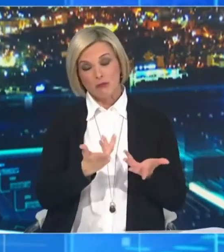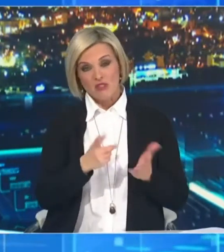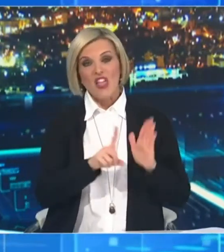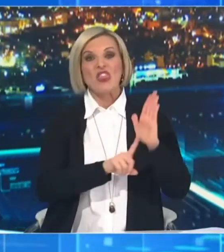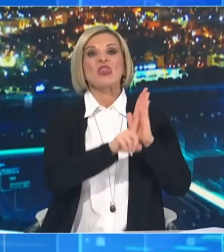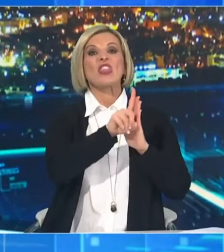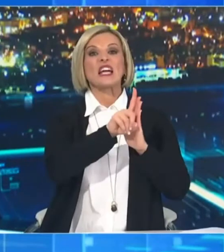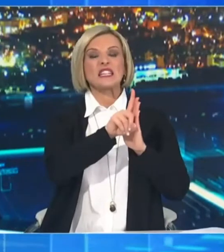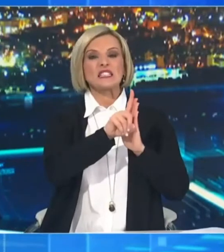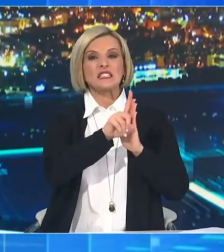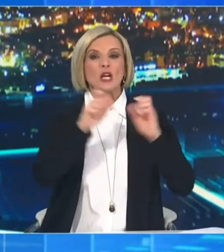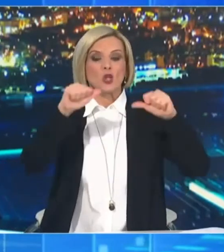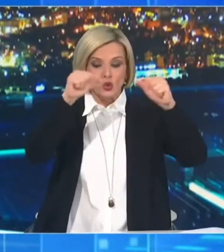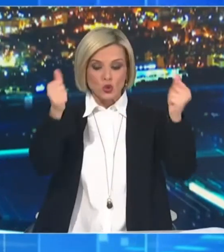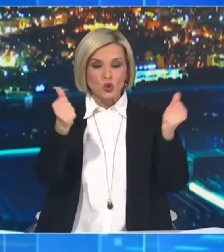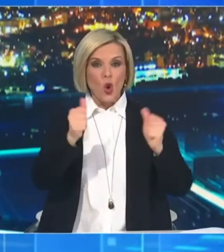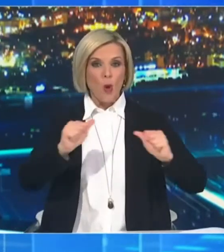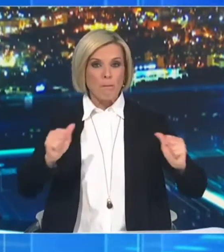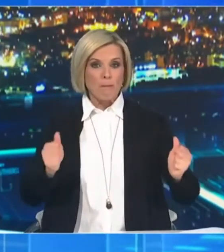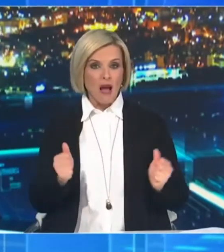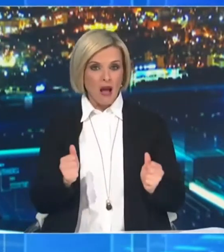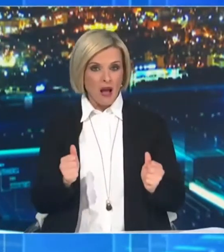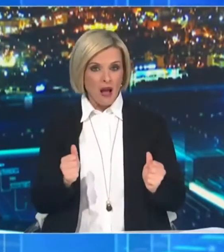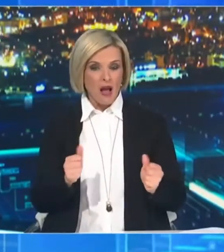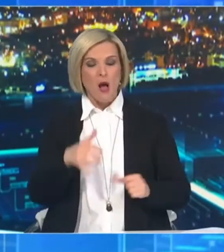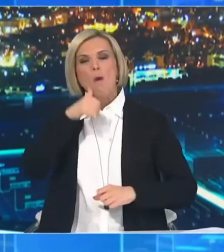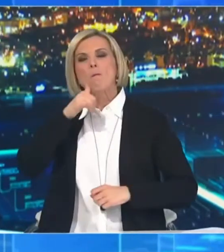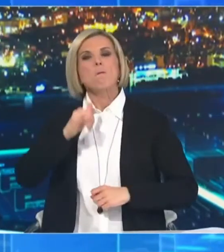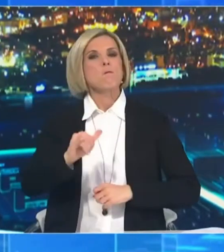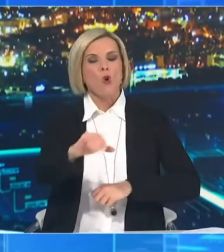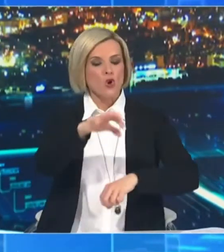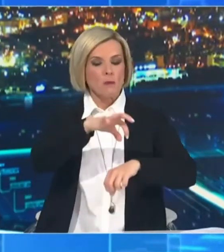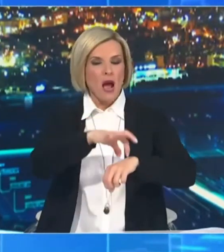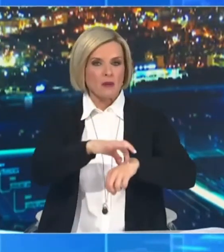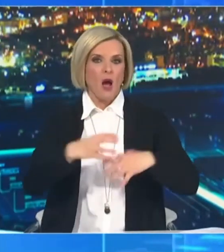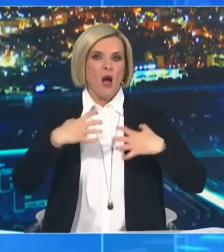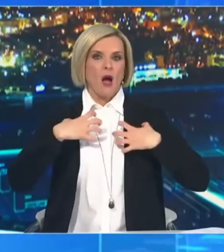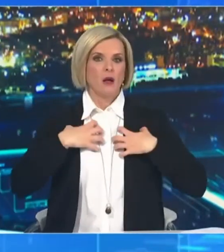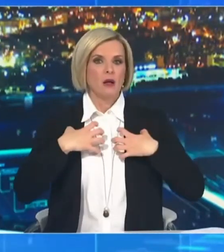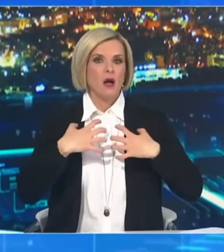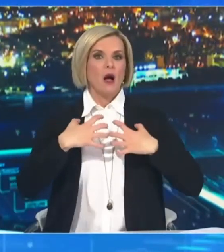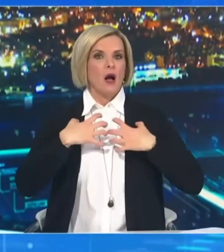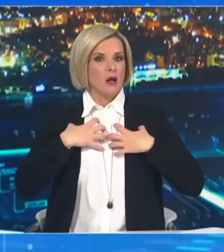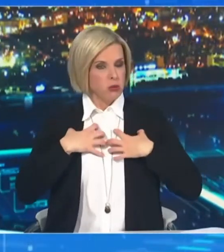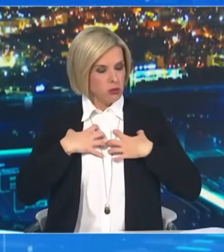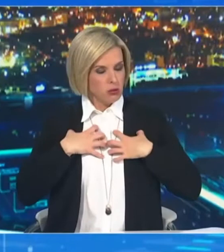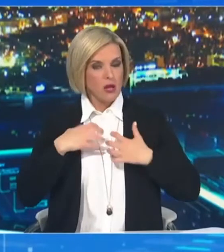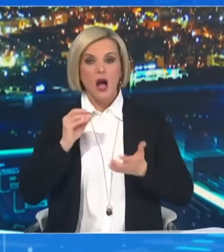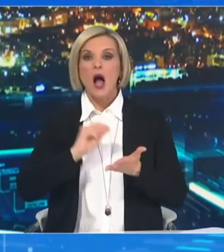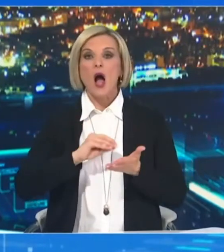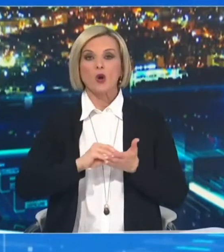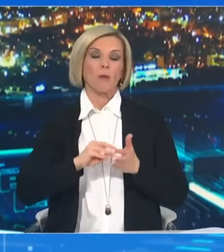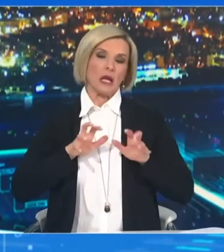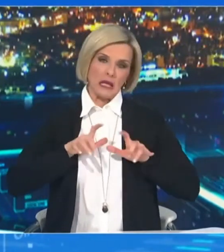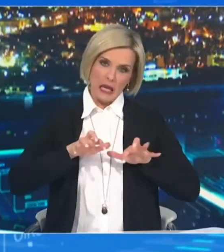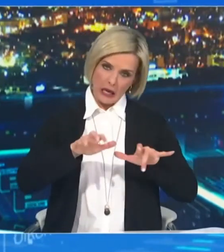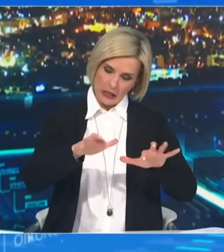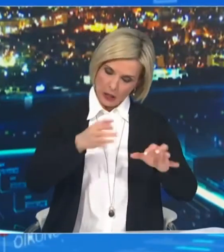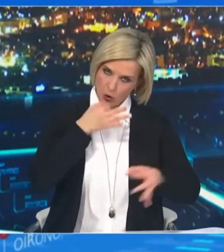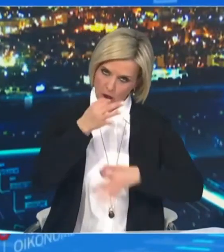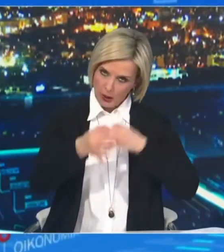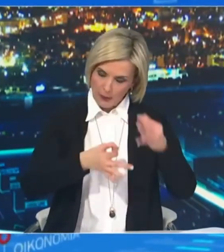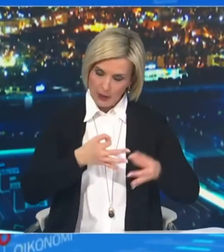σώματος πάνω από 40 χρόνια νοσήματα του αναπνευστικού ο καρκίνος που σας